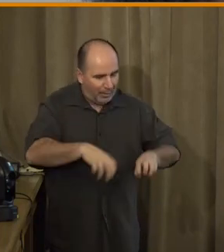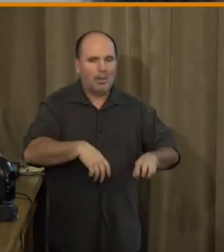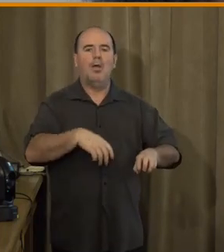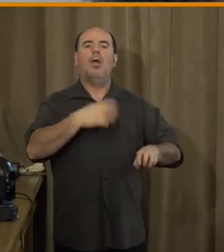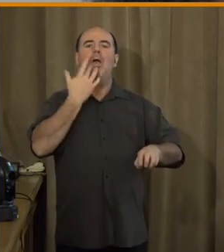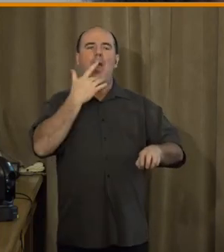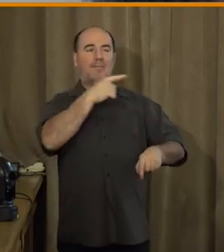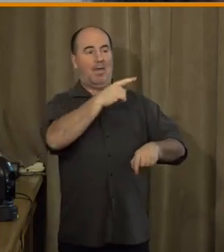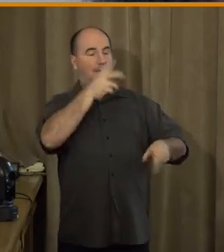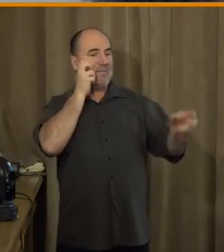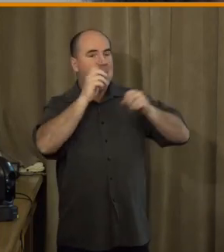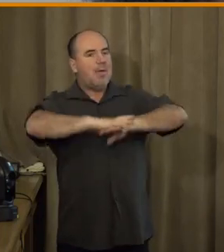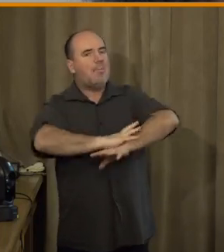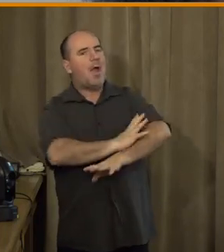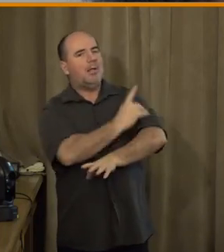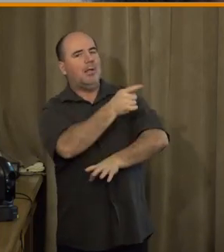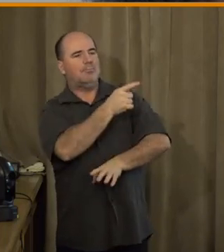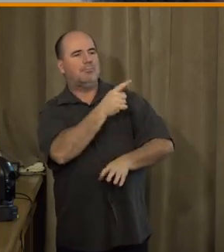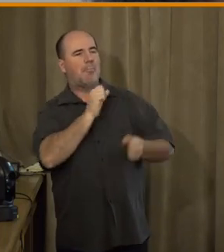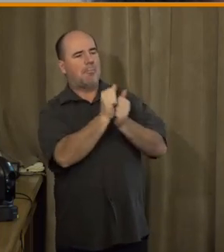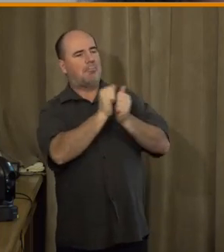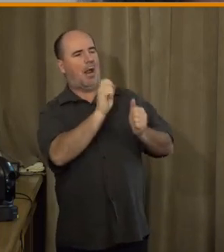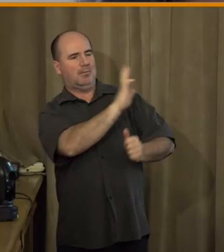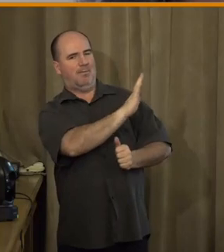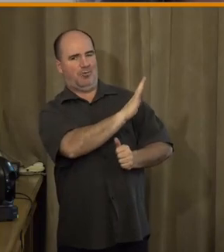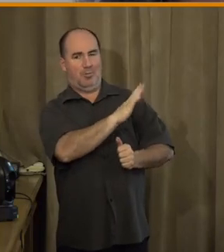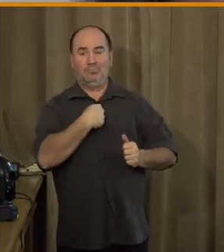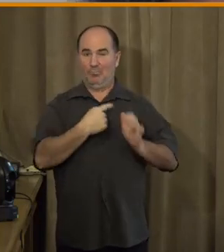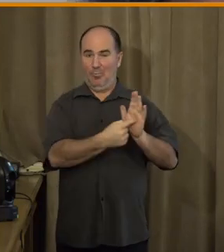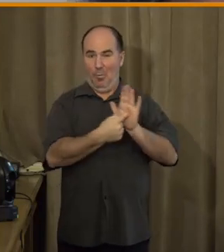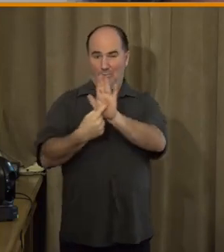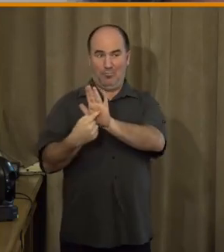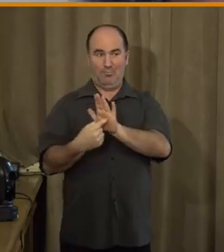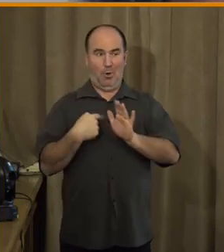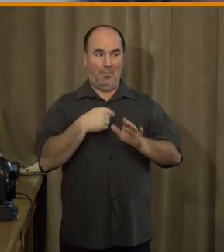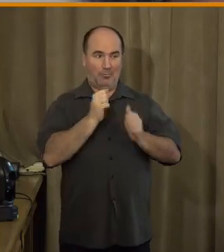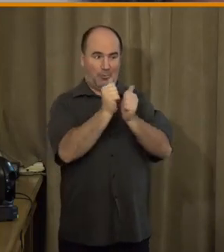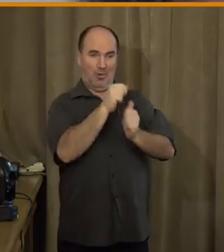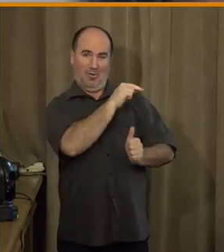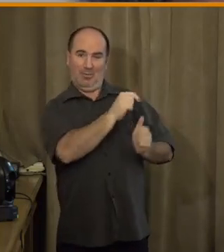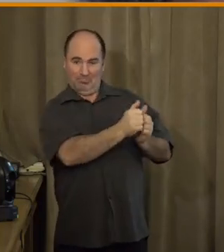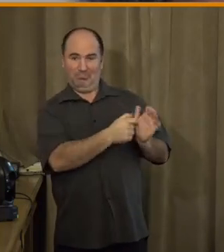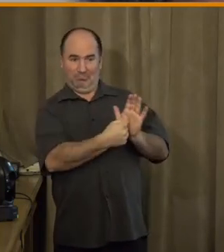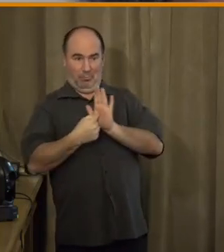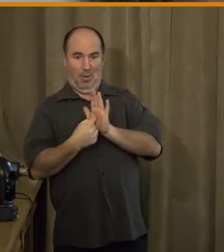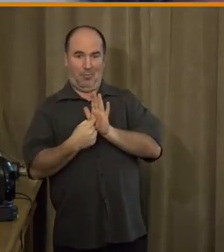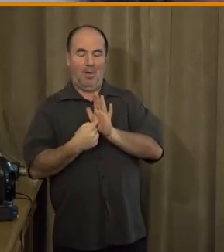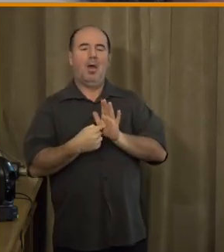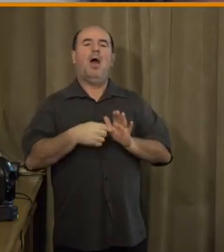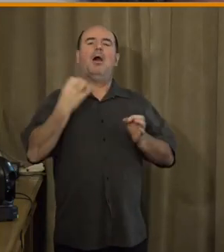vnímáte ve své praxi, jak se projevují, jestli se projevují a co by se dalo dělat, aby k tomu